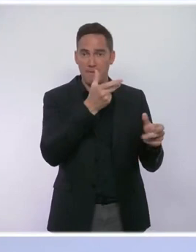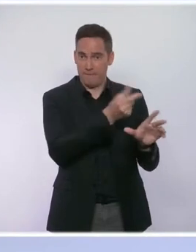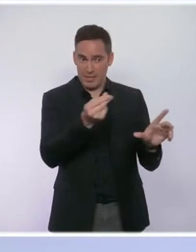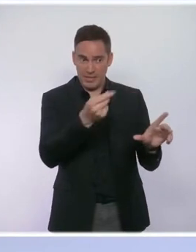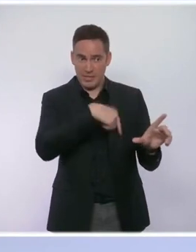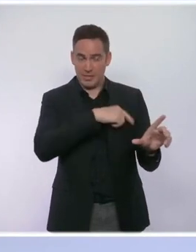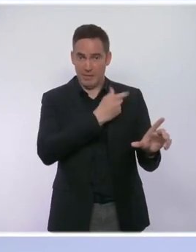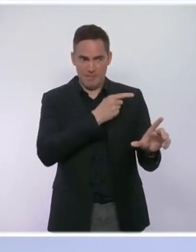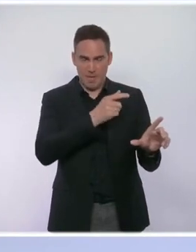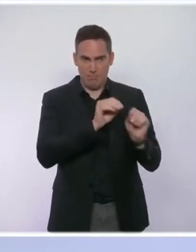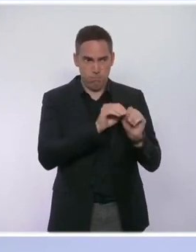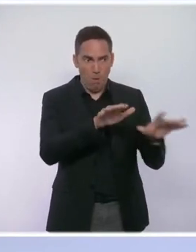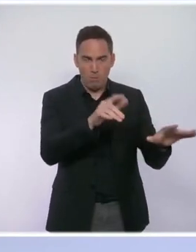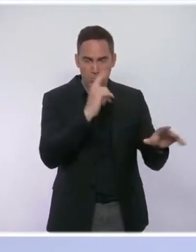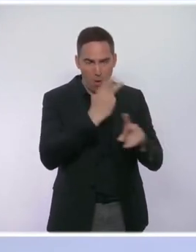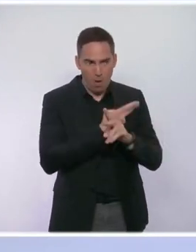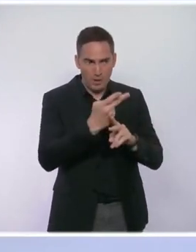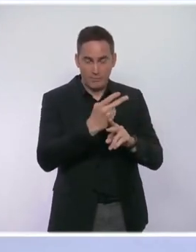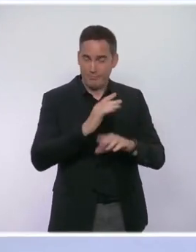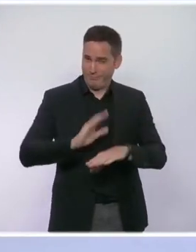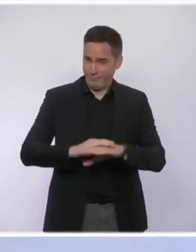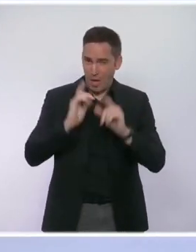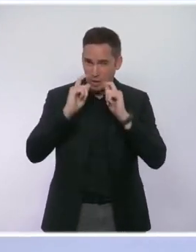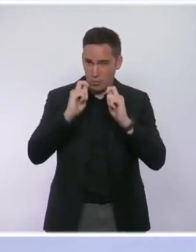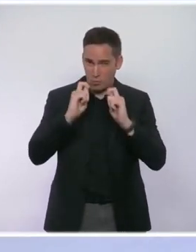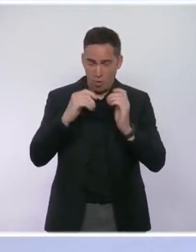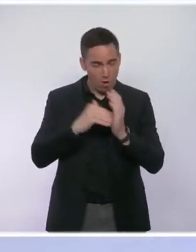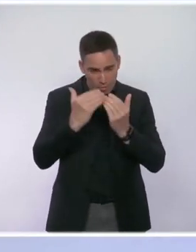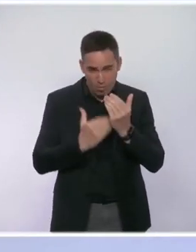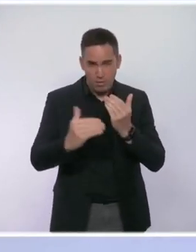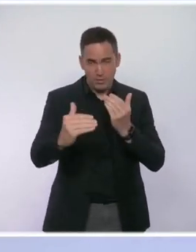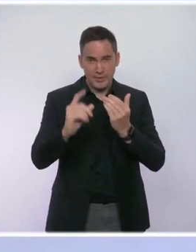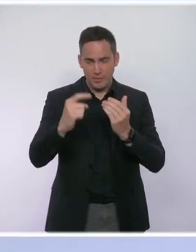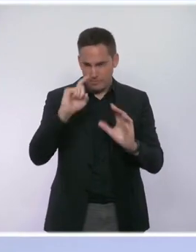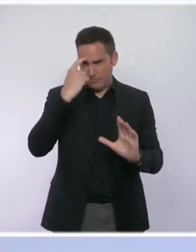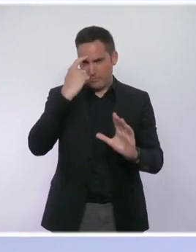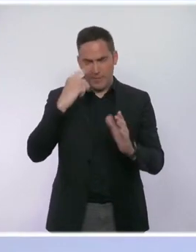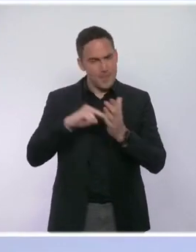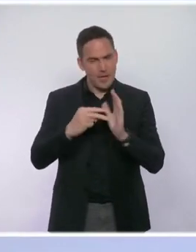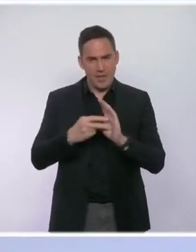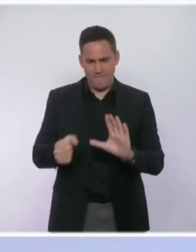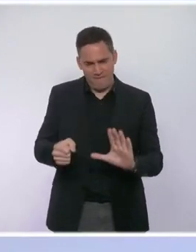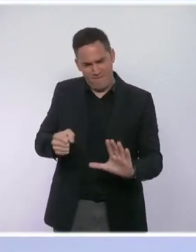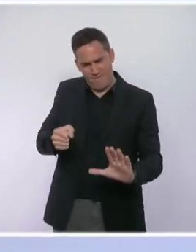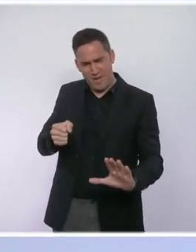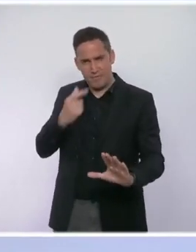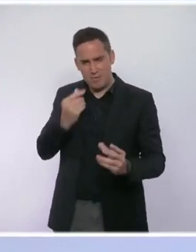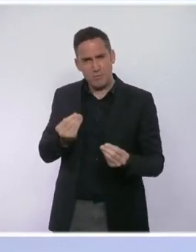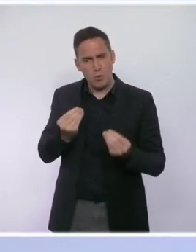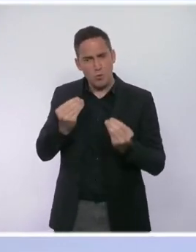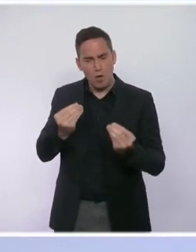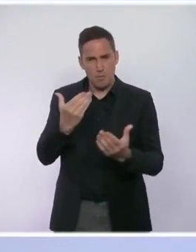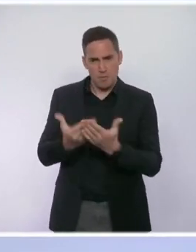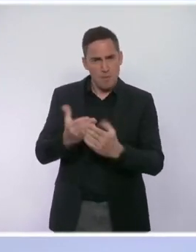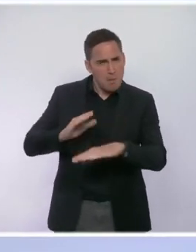jusqu'à l'été prochain. Nous devons garder à notre disposition des mesures de freinage qui ont prouvé toute leur efficacité pour prévenir